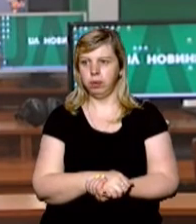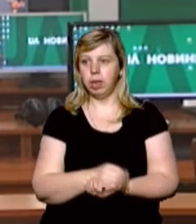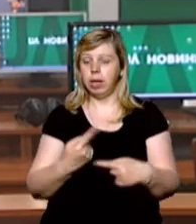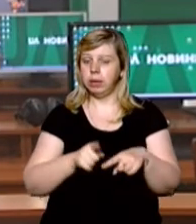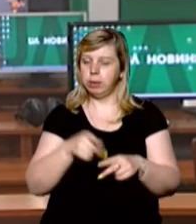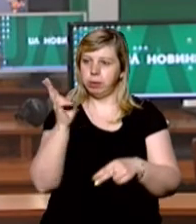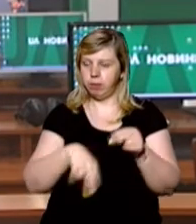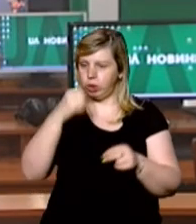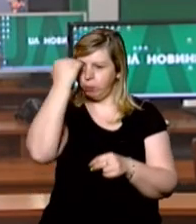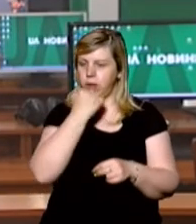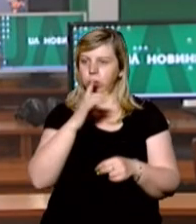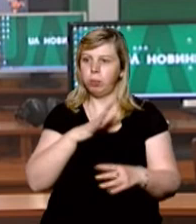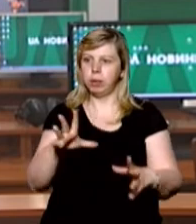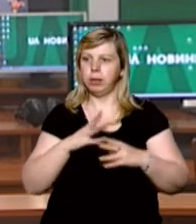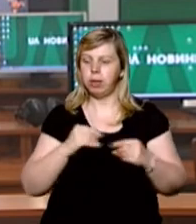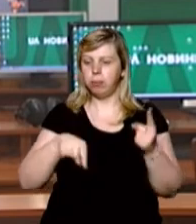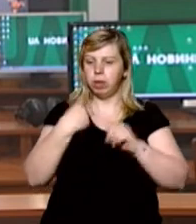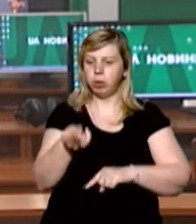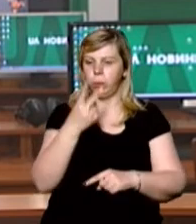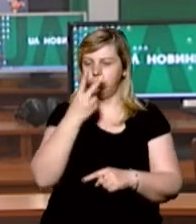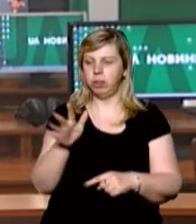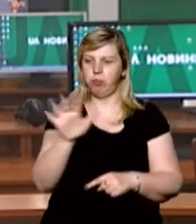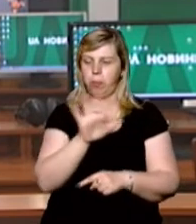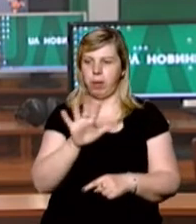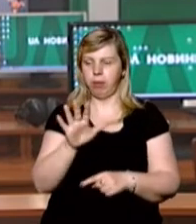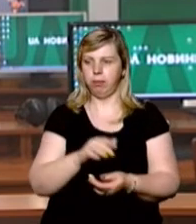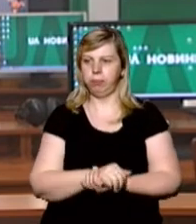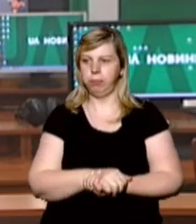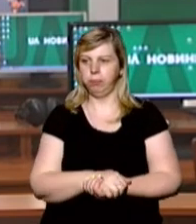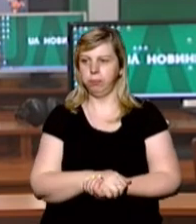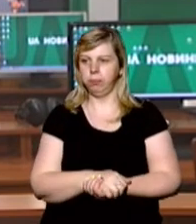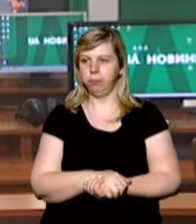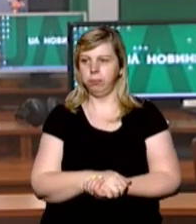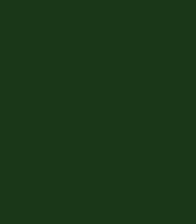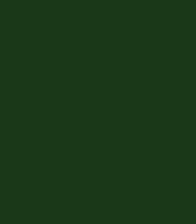Зам'язавершуємо. Дякуємо, що були з нами. Наступний випуск сьогодні о 17-й.